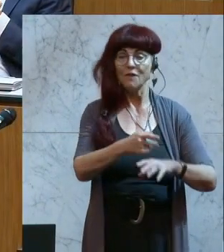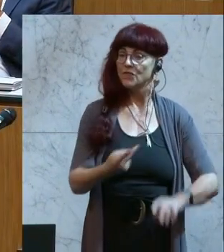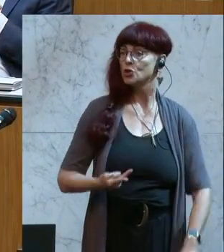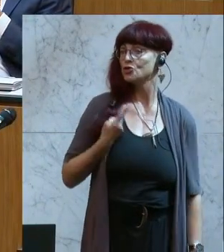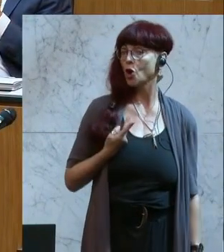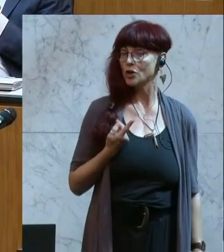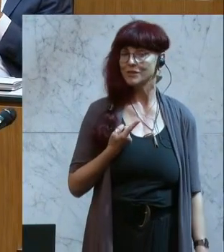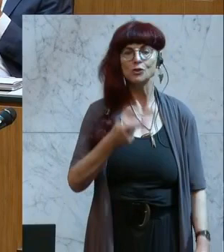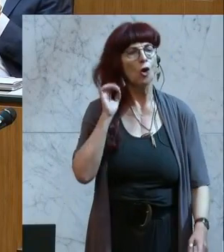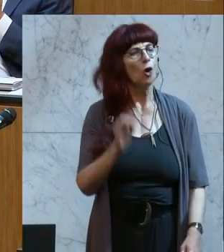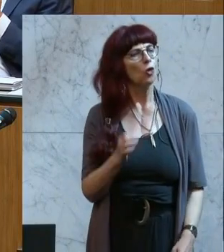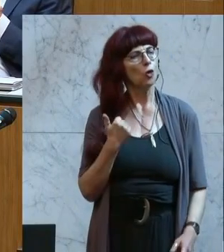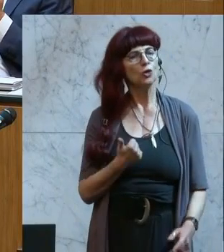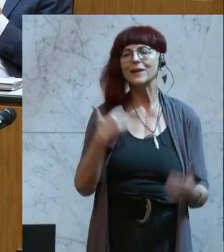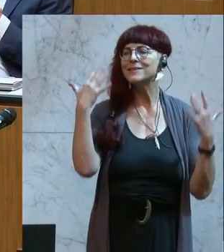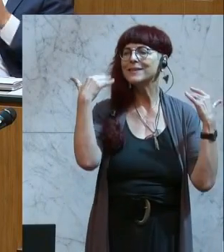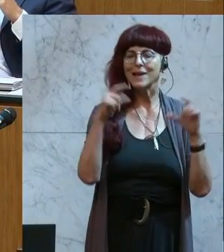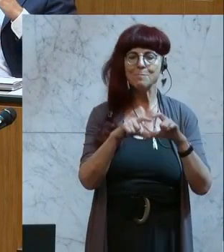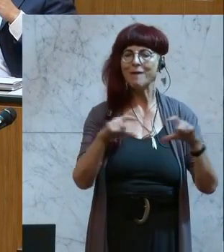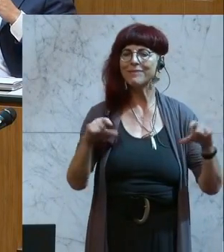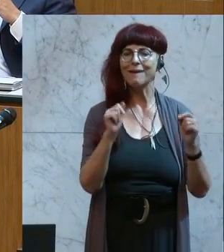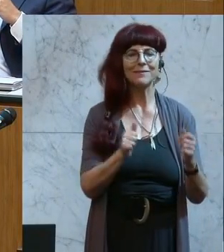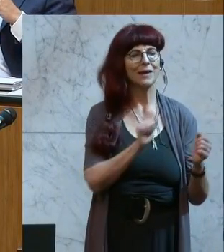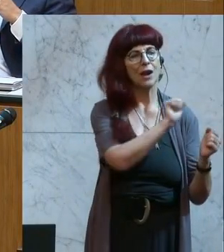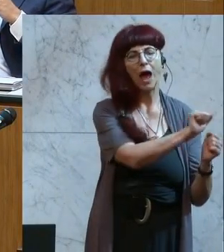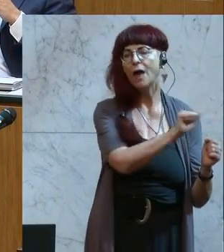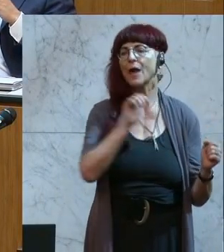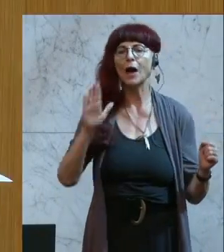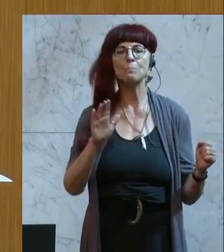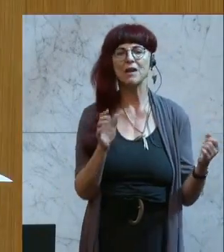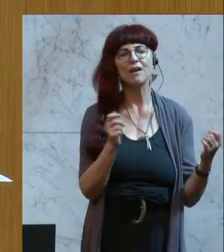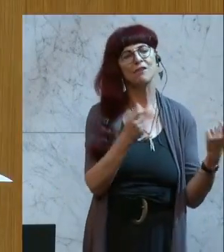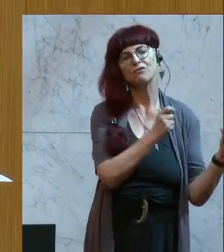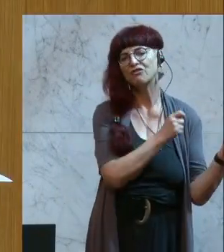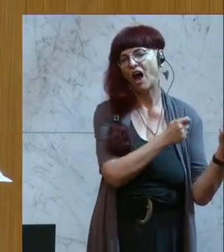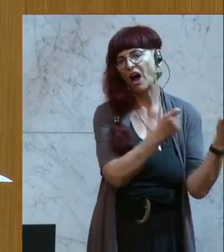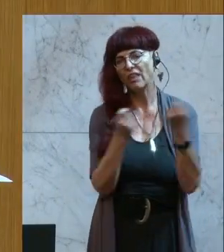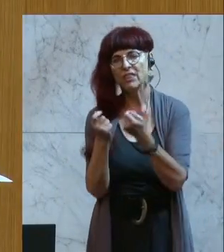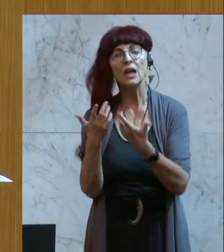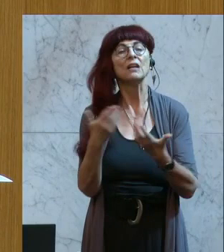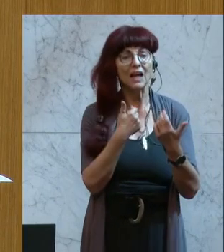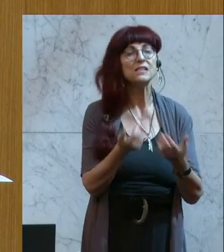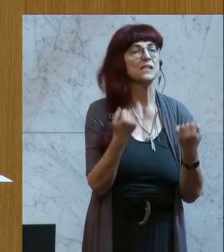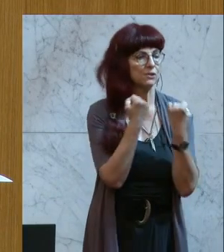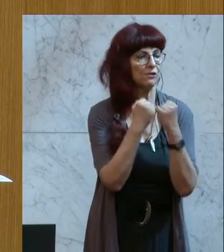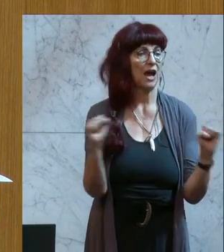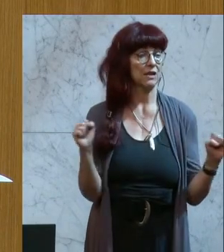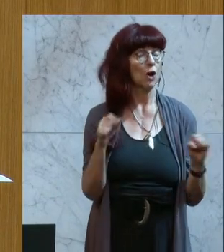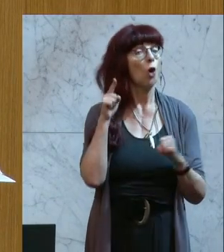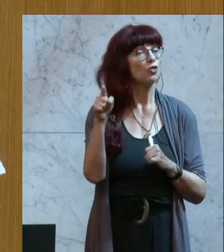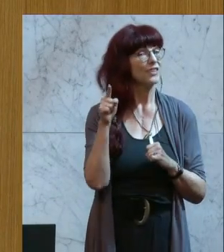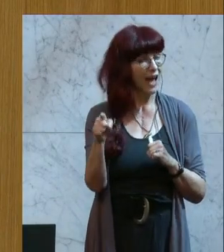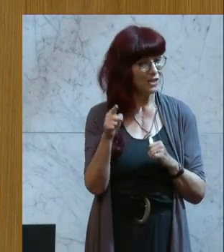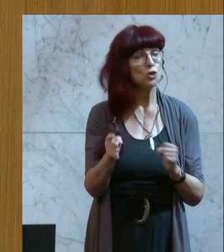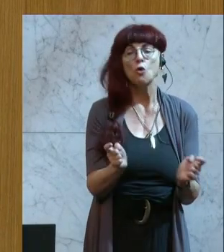günstigen Klimaticket von A nach B kommt. Das bedeutet Freiheit und wir sind stolz darauf, dass wir einen funktionierenden Rechtsstaat